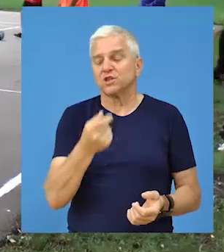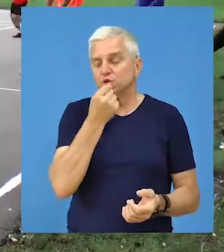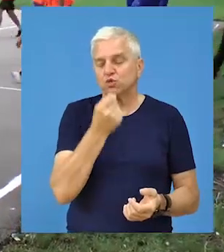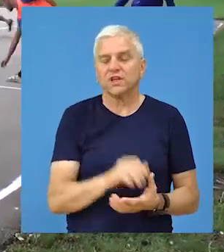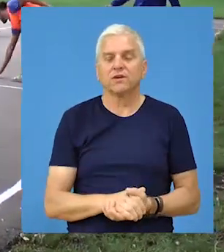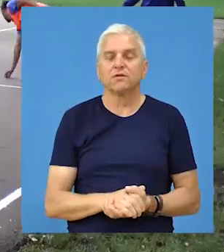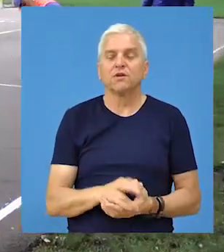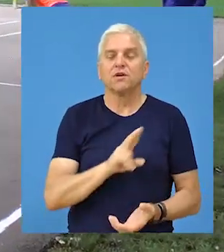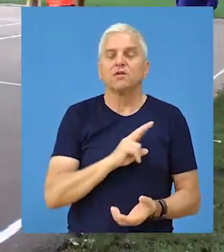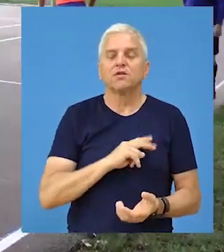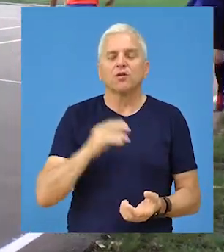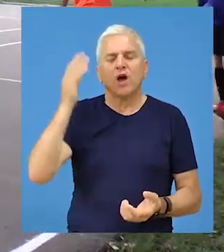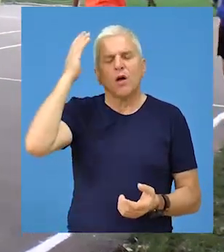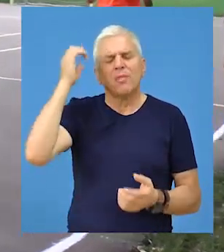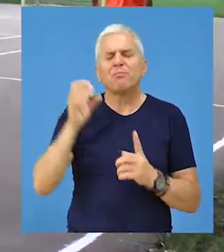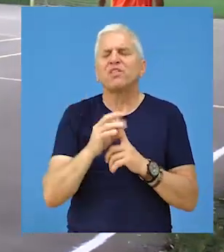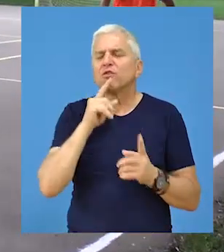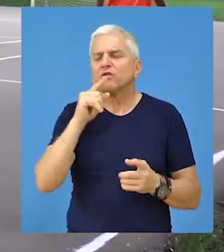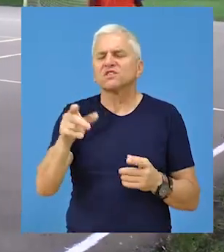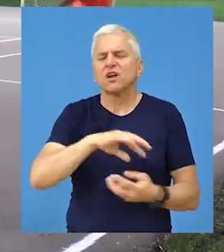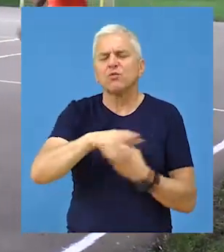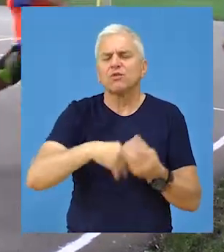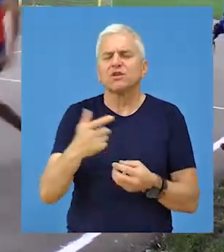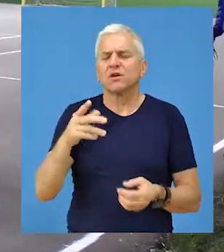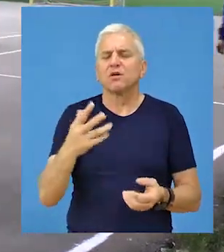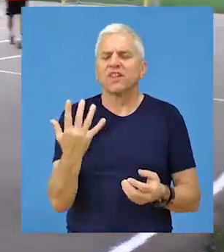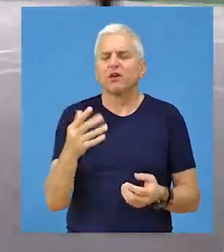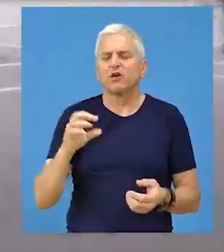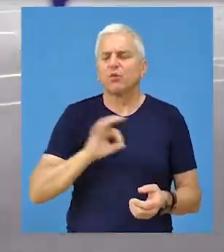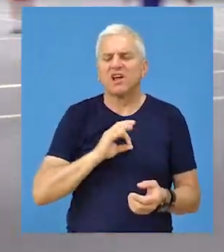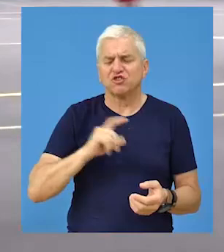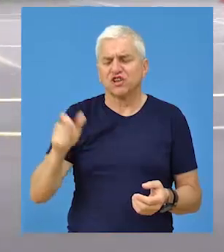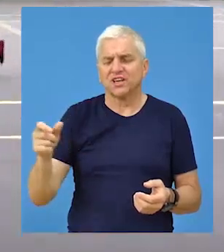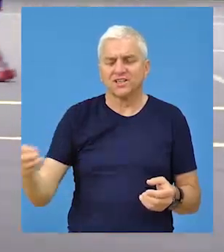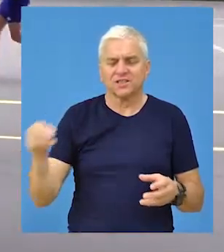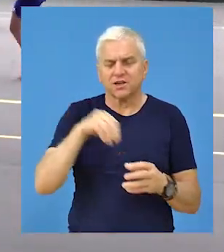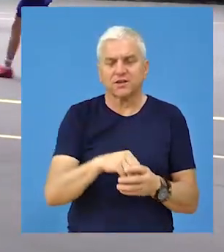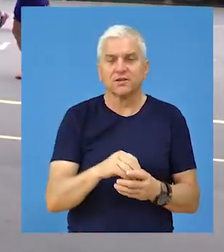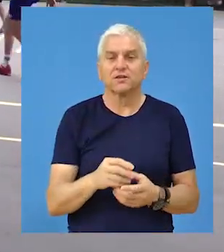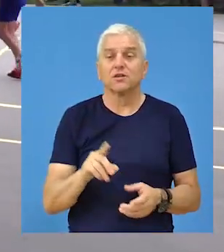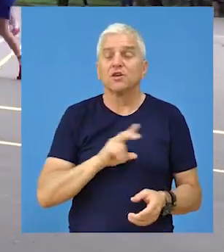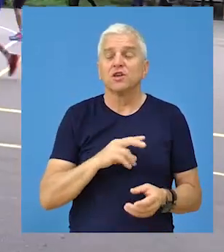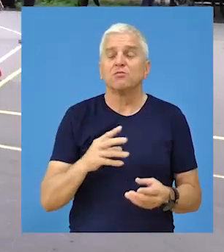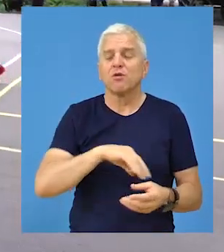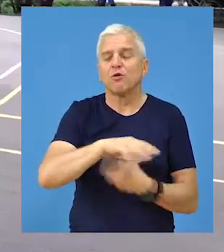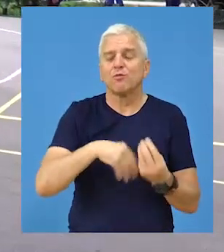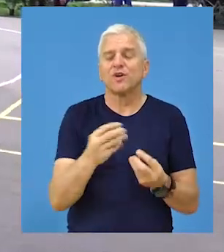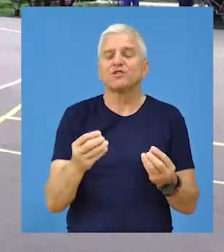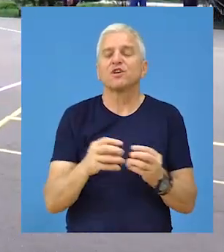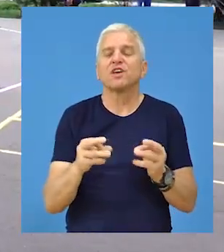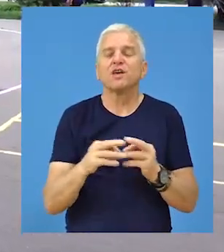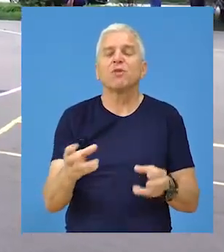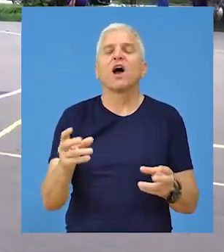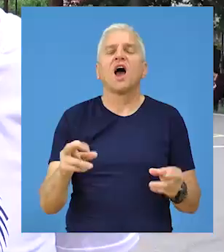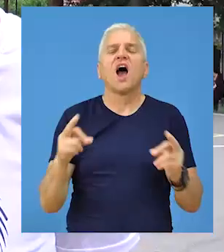imamo petrovaselsku ekipu mešano sa par Bečejaca i imamo mešanu ekipu Mola